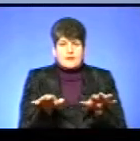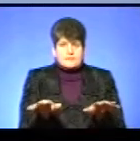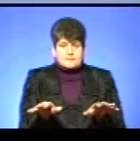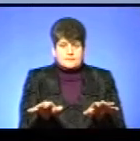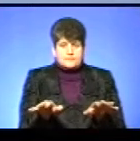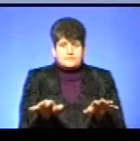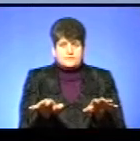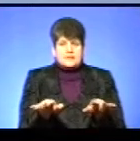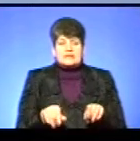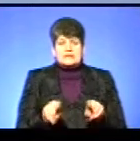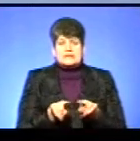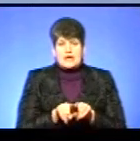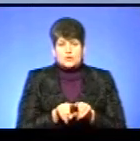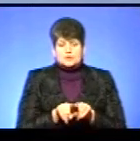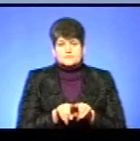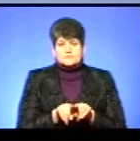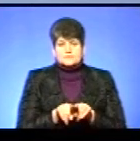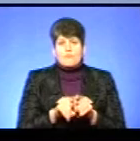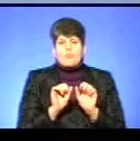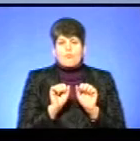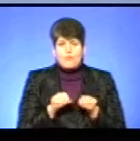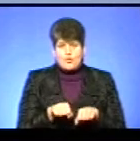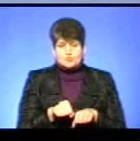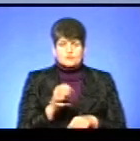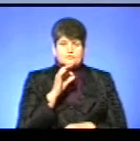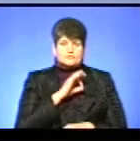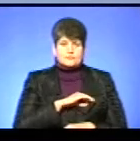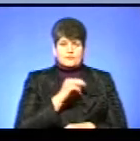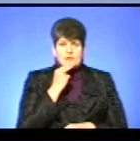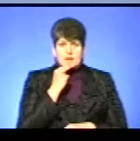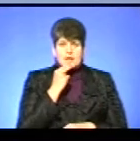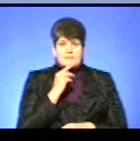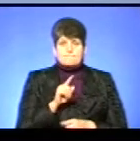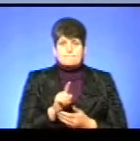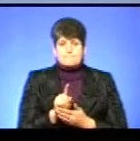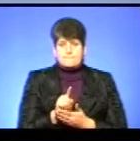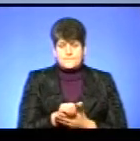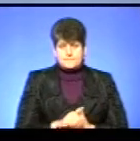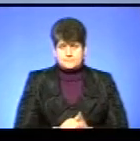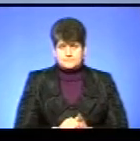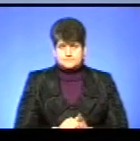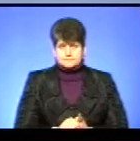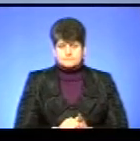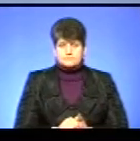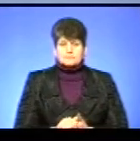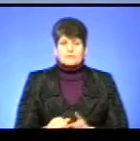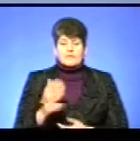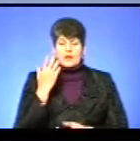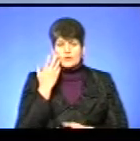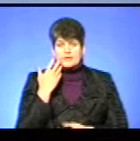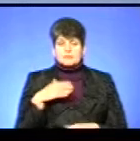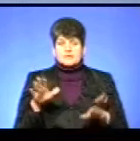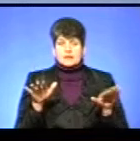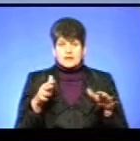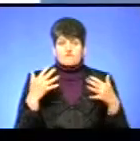Вони також можуть споживати в їжу і мишоподібних гризунів. Коли птахи